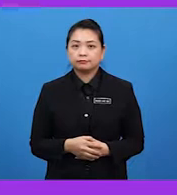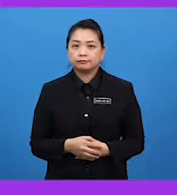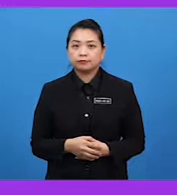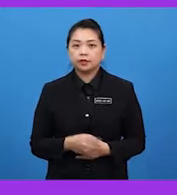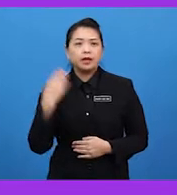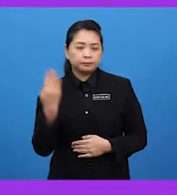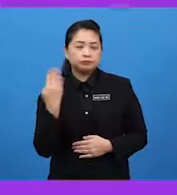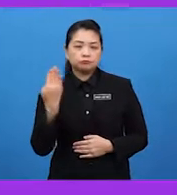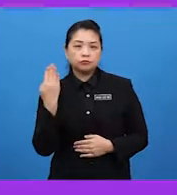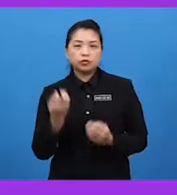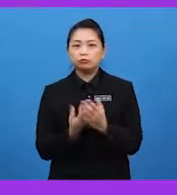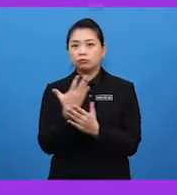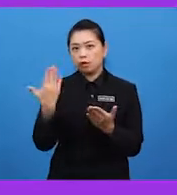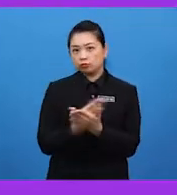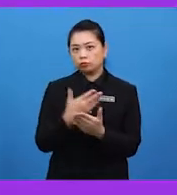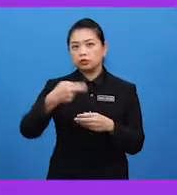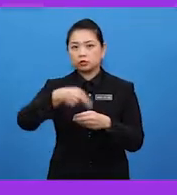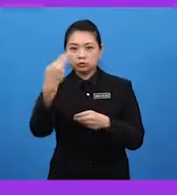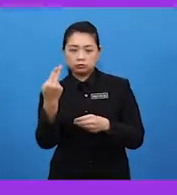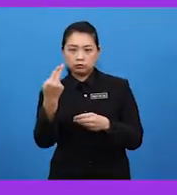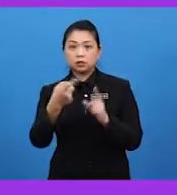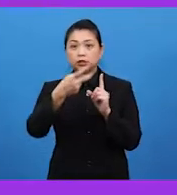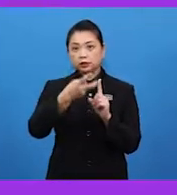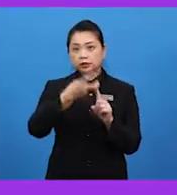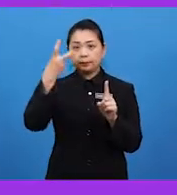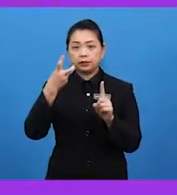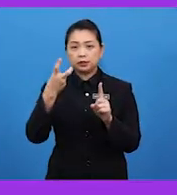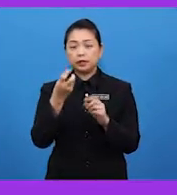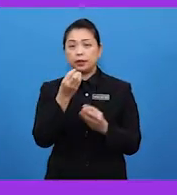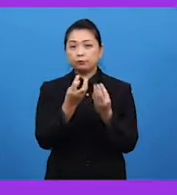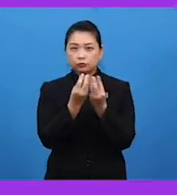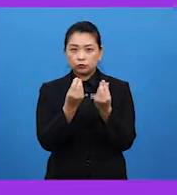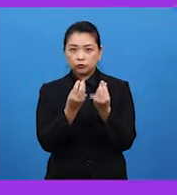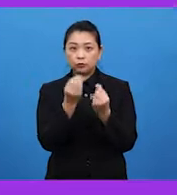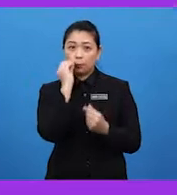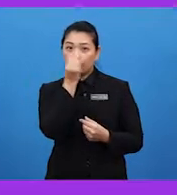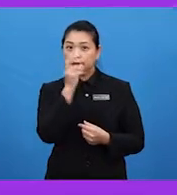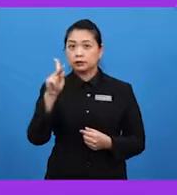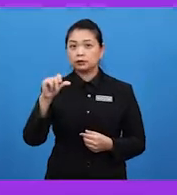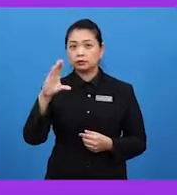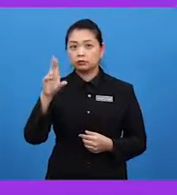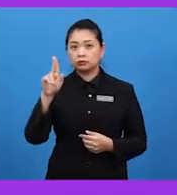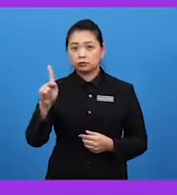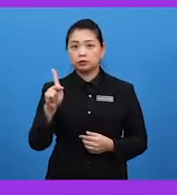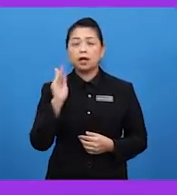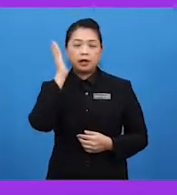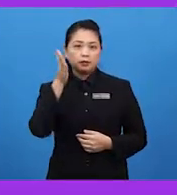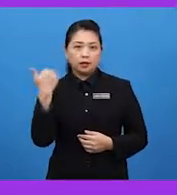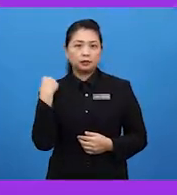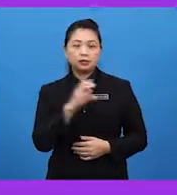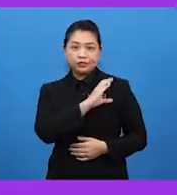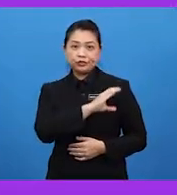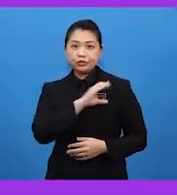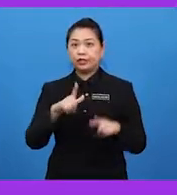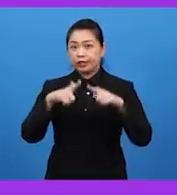Kebiasaannya, tumbuhan baru yang terhasil dari pendubungan kacung akan mempunyai ciri-ciri berlainan